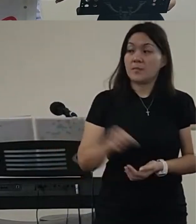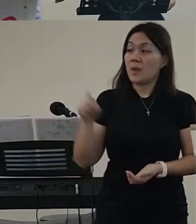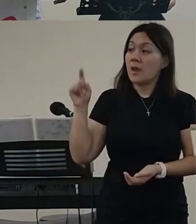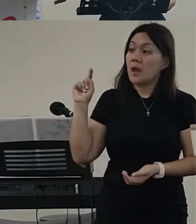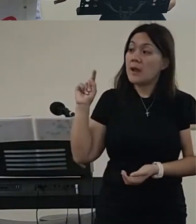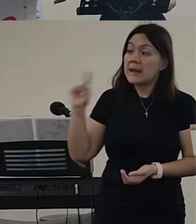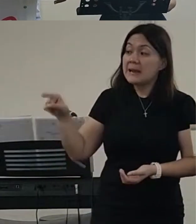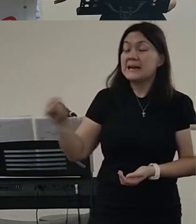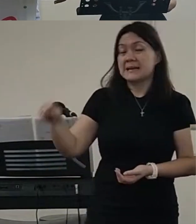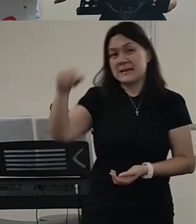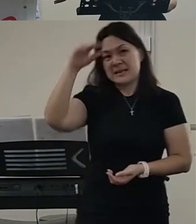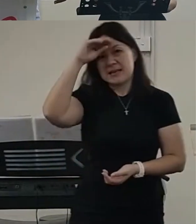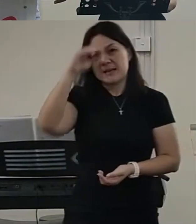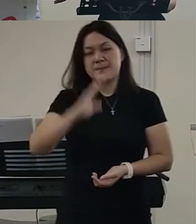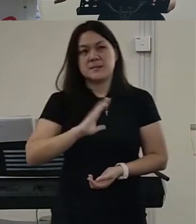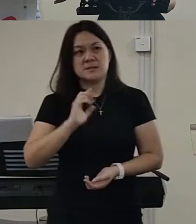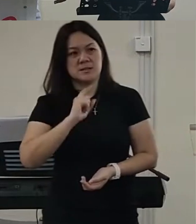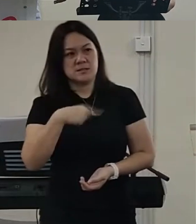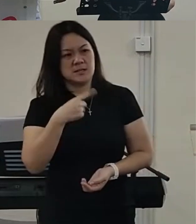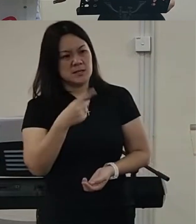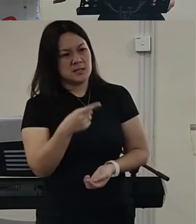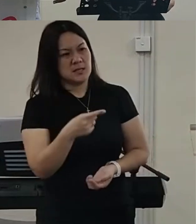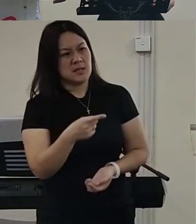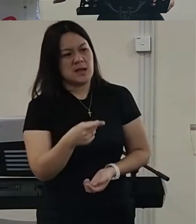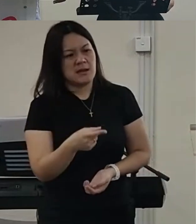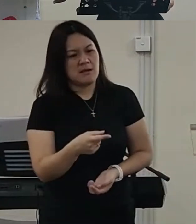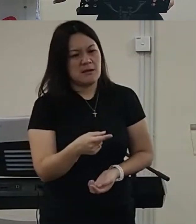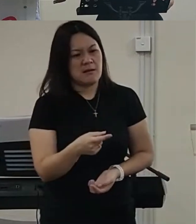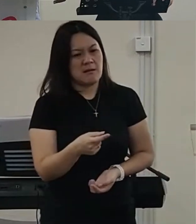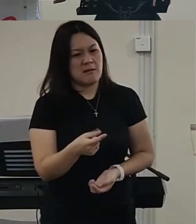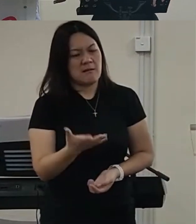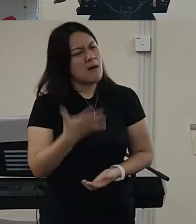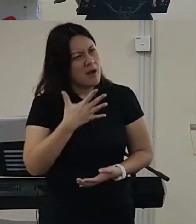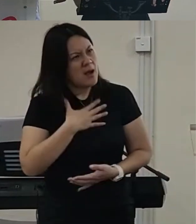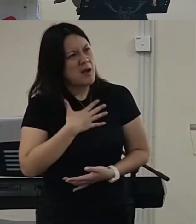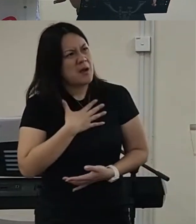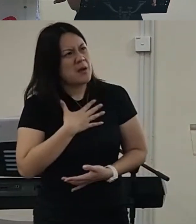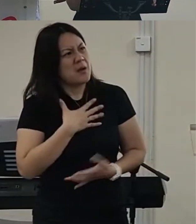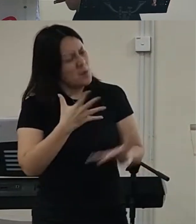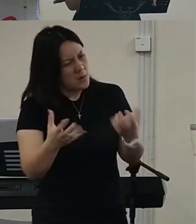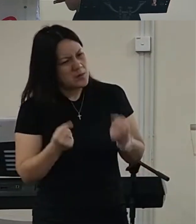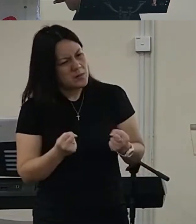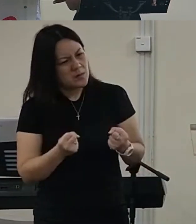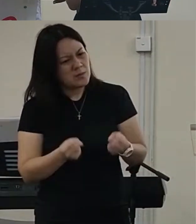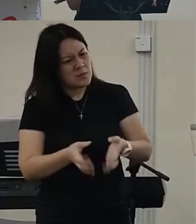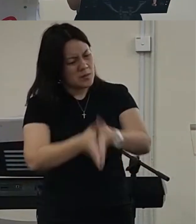突然间他看着我他就说诶 Joshua我一直想要问你